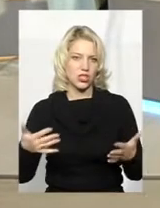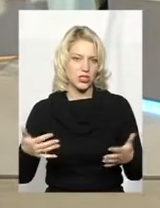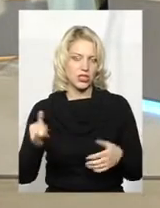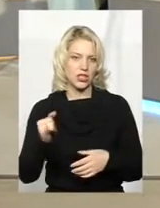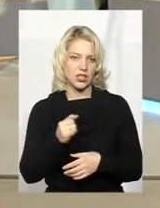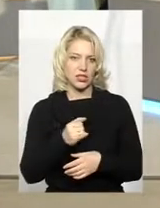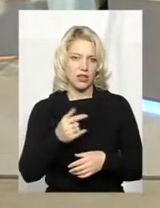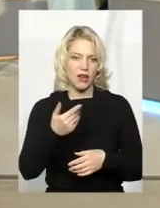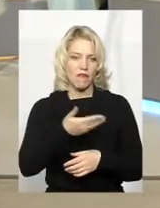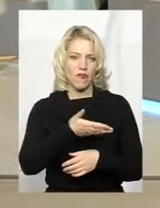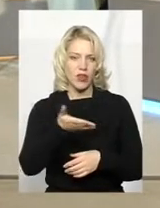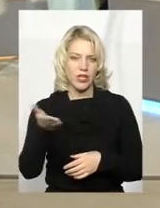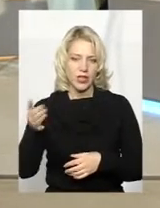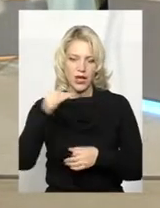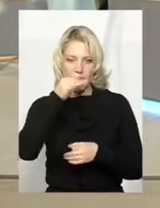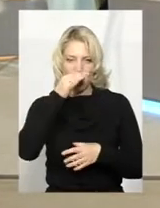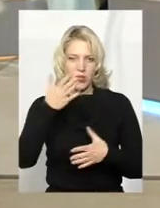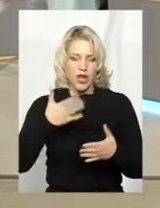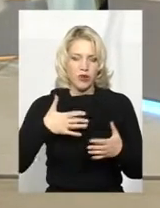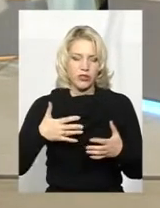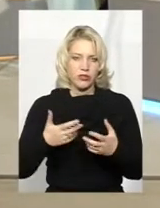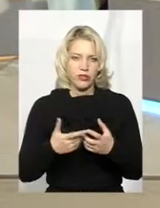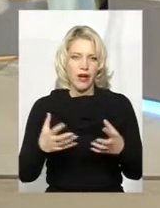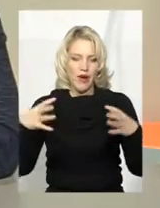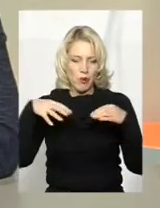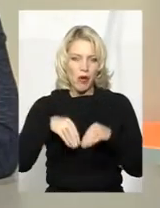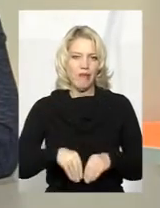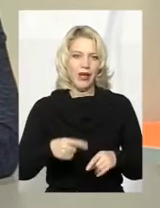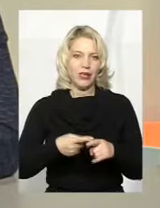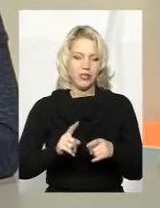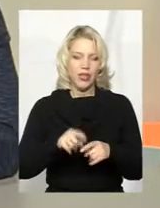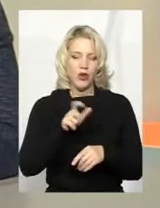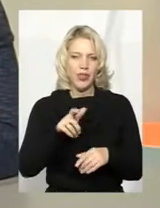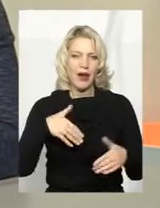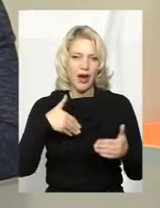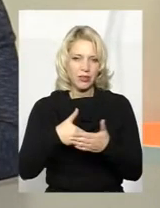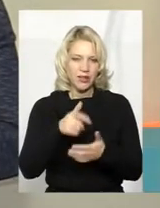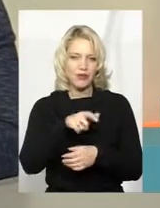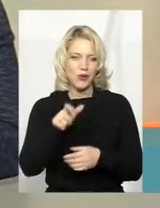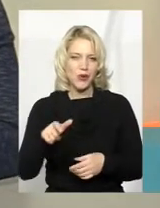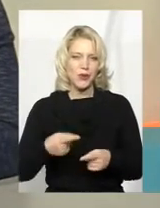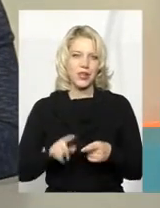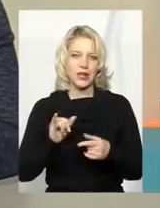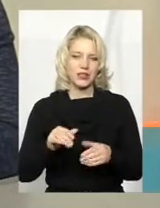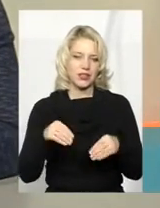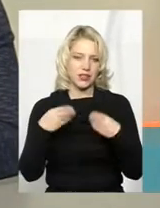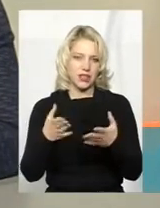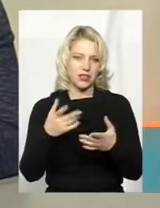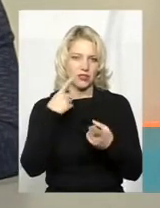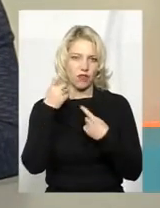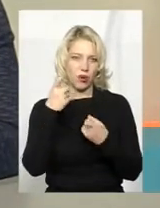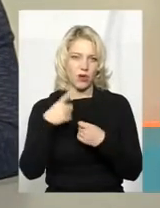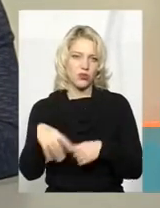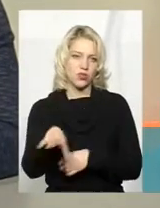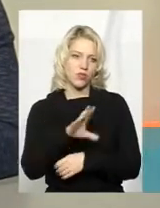не можуть якось акумулювати одних і тих самих людей, активних, можливо, донести інформацію до